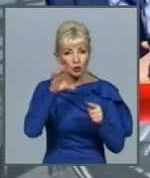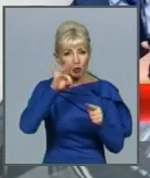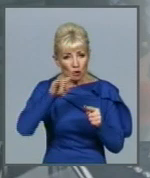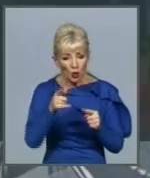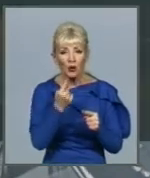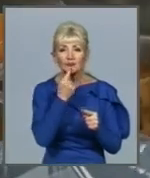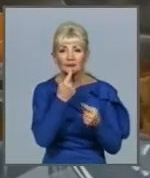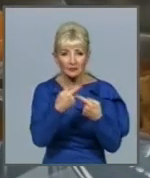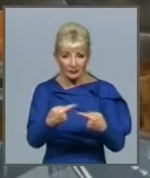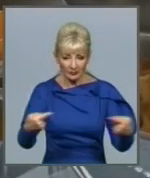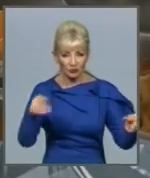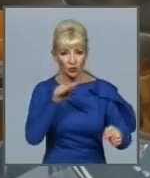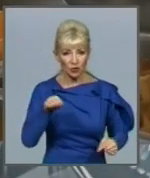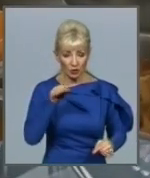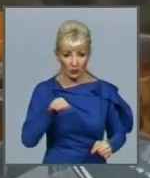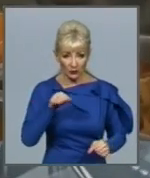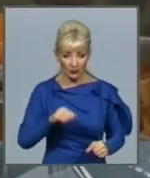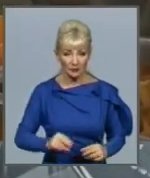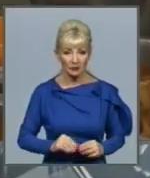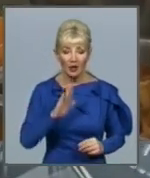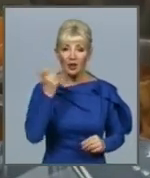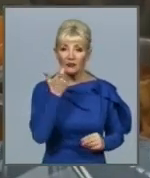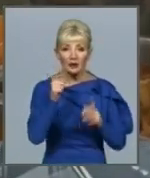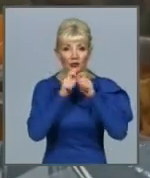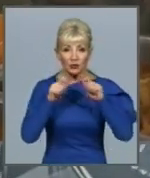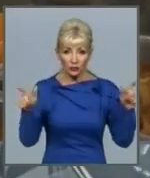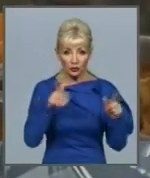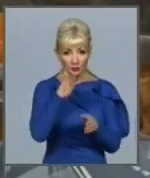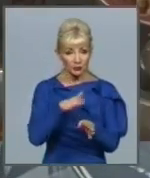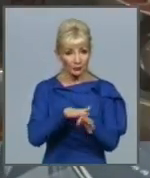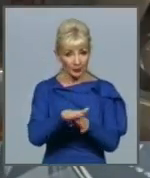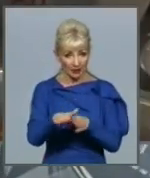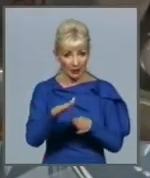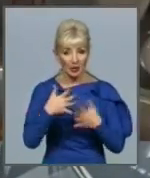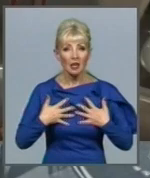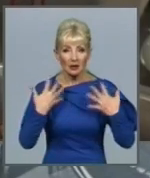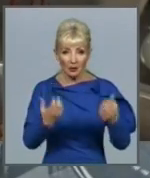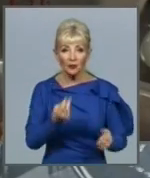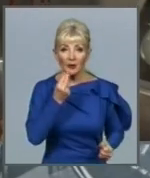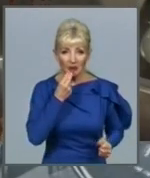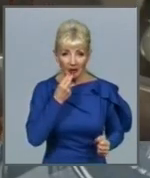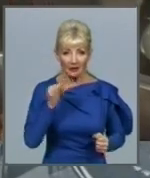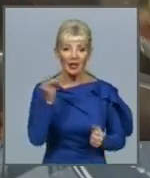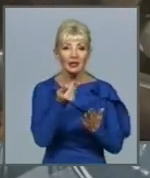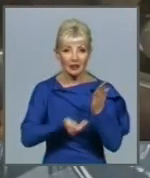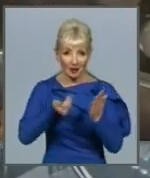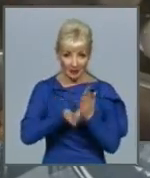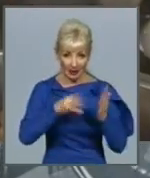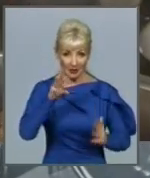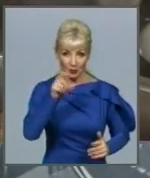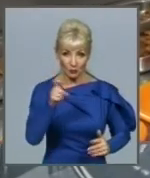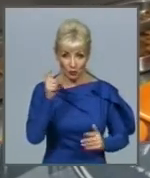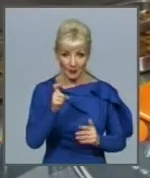жирів. У харківських школах дотримуються тенденції здорового харчування та рекомендацій МОЗ. Зокрема, меню для